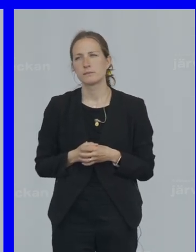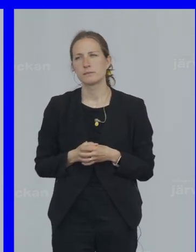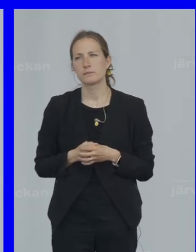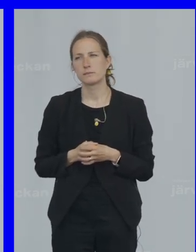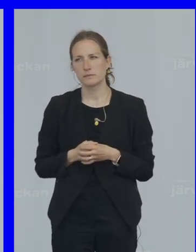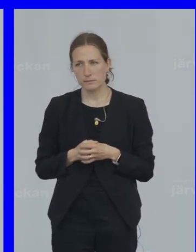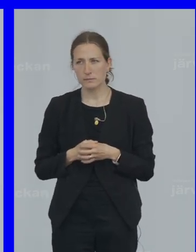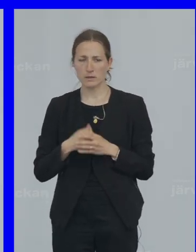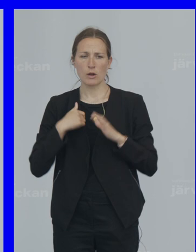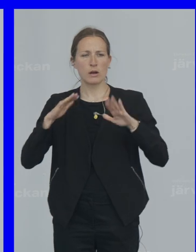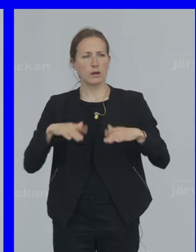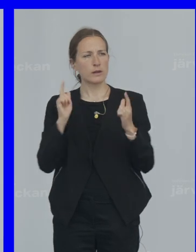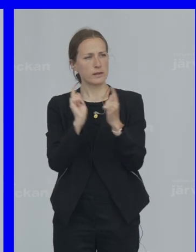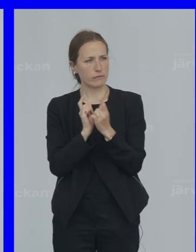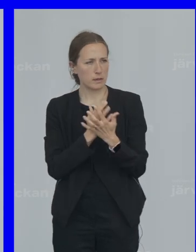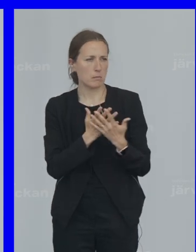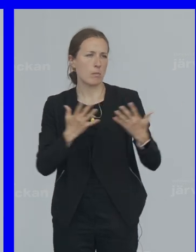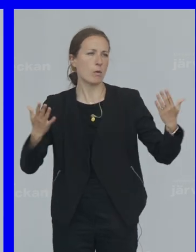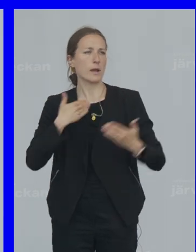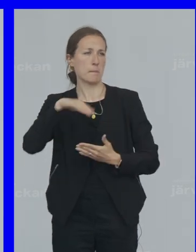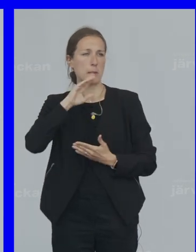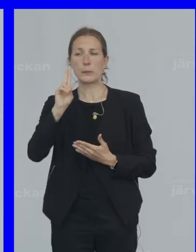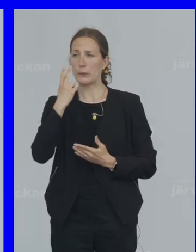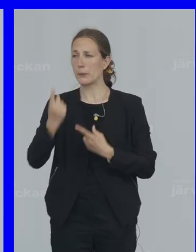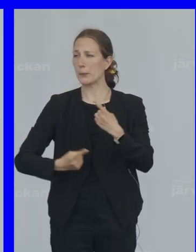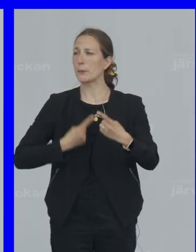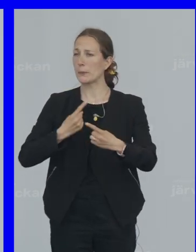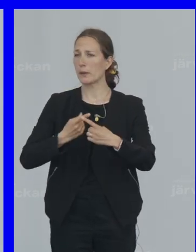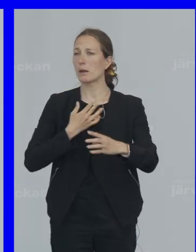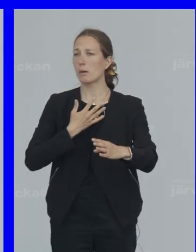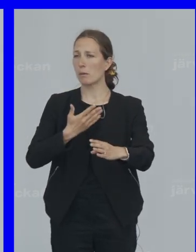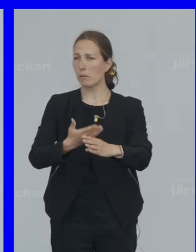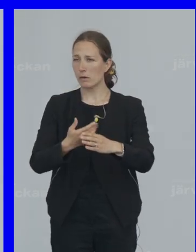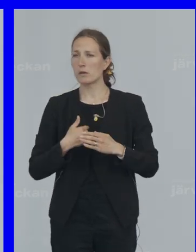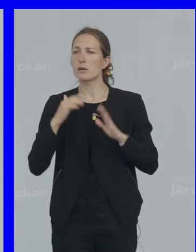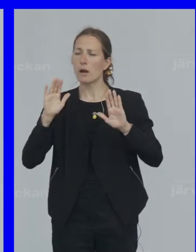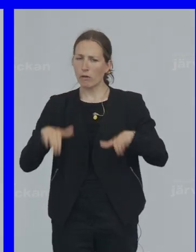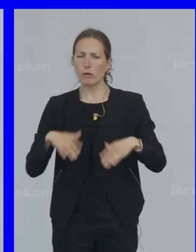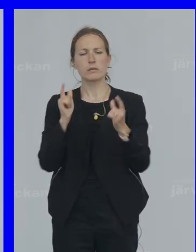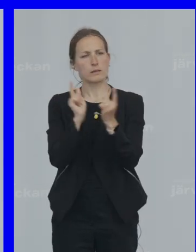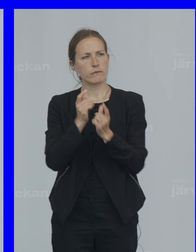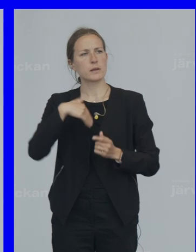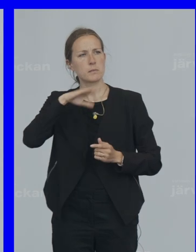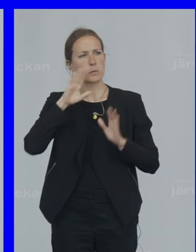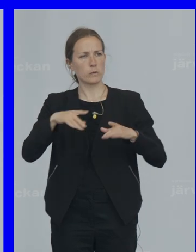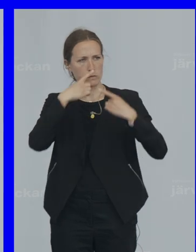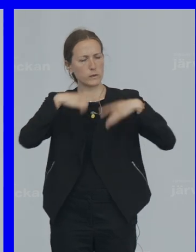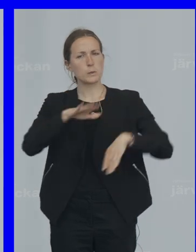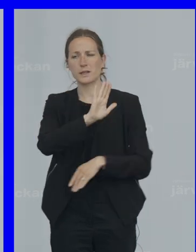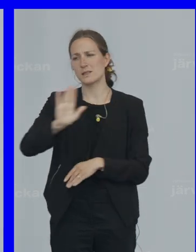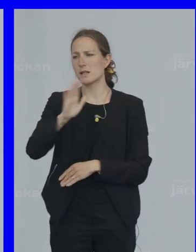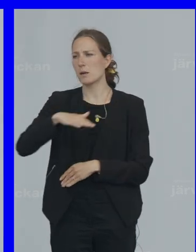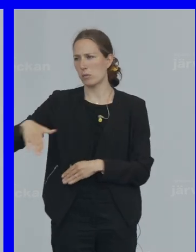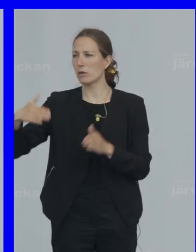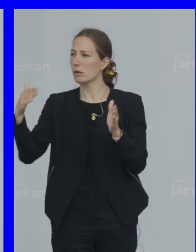Jag har träffat Många mammor det här året Och jag har träffat De mammor Som har förlorat sina barn